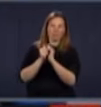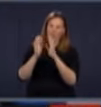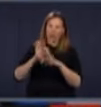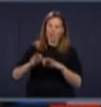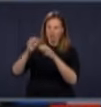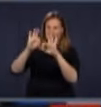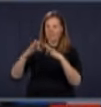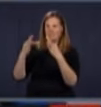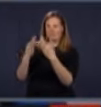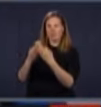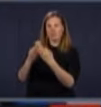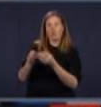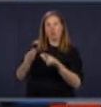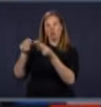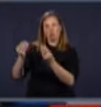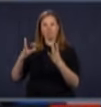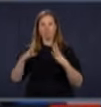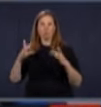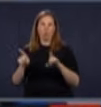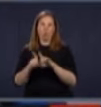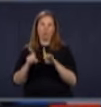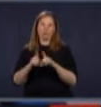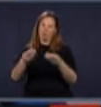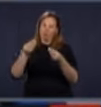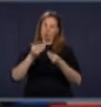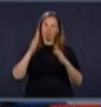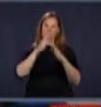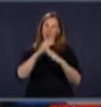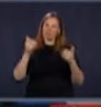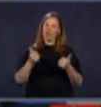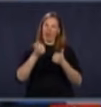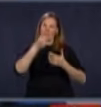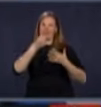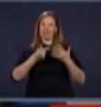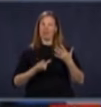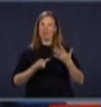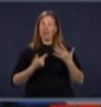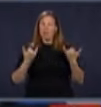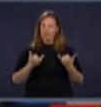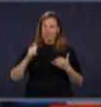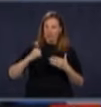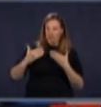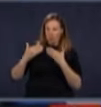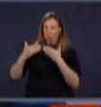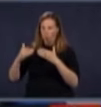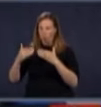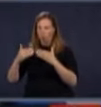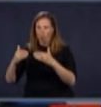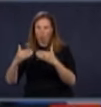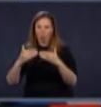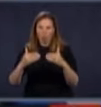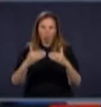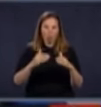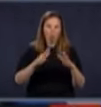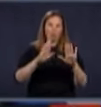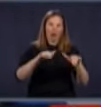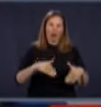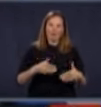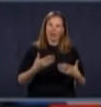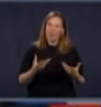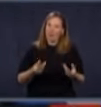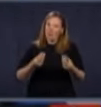Mais on est très préoccupés de ça. C'est pour ça, d'ailleurs, que, vous savez, on réouvre un peu. Et dès qu'on réouvre, bien, c'est le danger que tout le monde